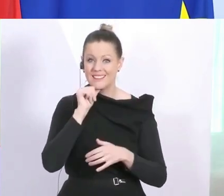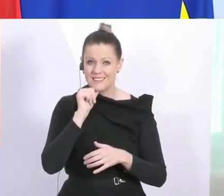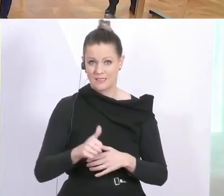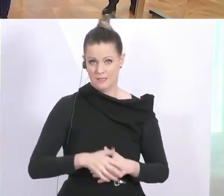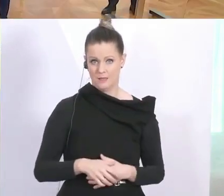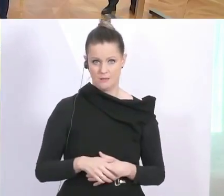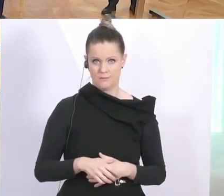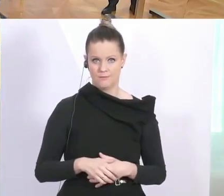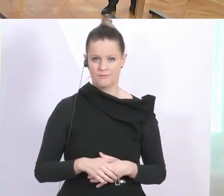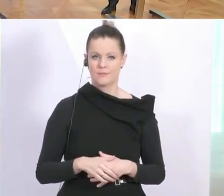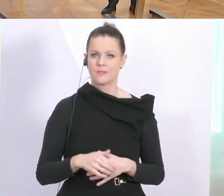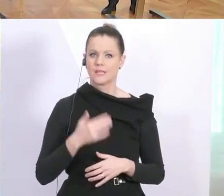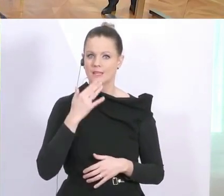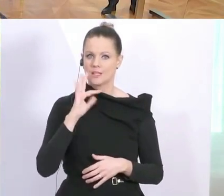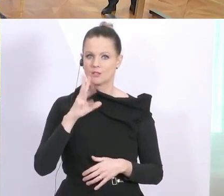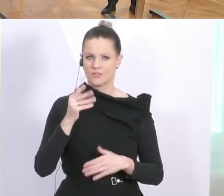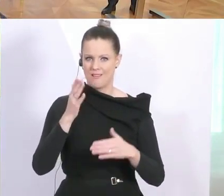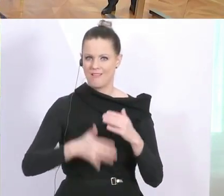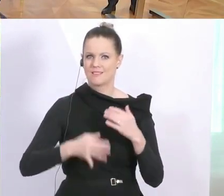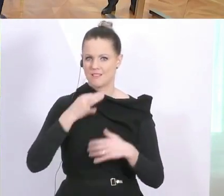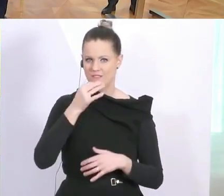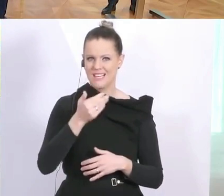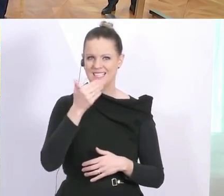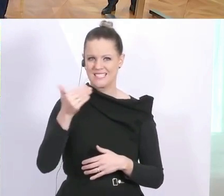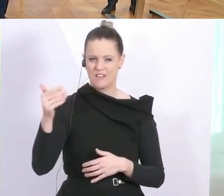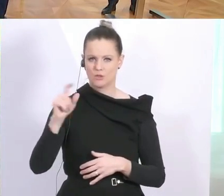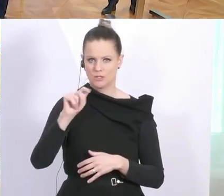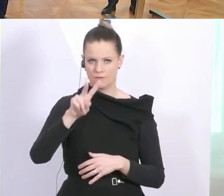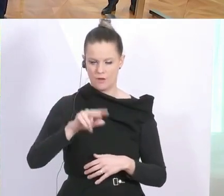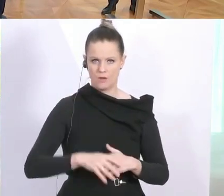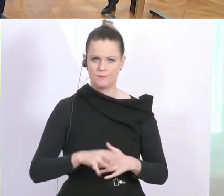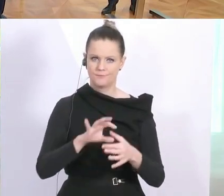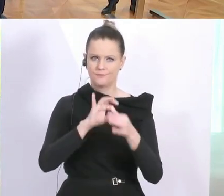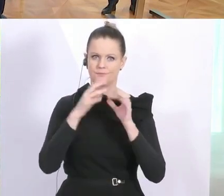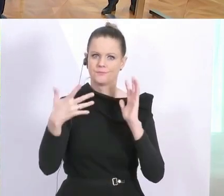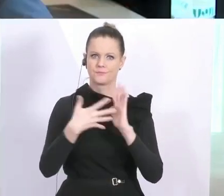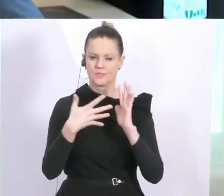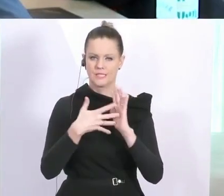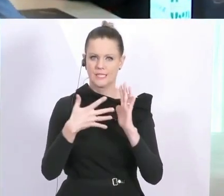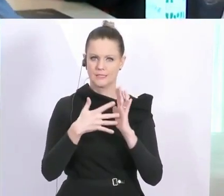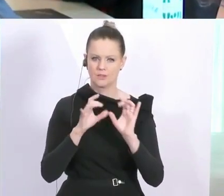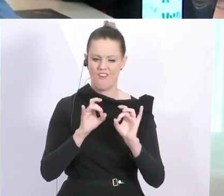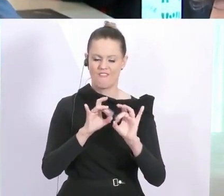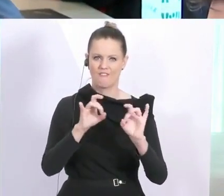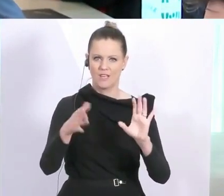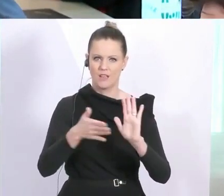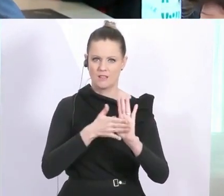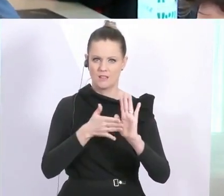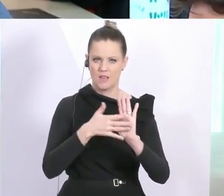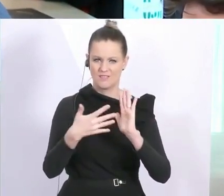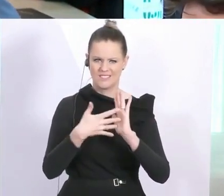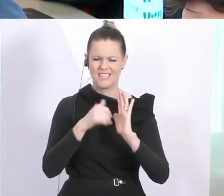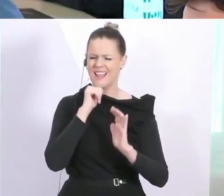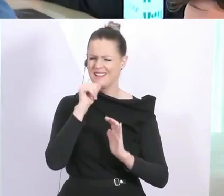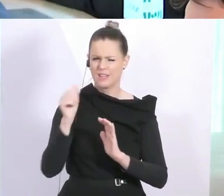Danke sehr. Letzte Frage, Servus TV. Ich habe eine Frage zu den Testungen und zwar zu den Viren-Nachweistests, nicht zu den